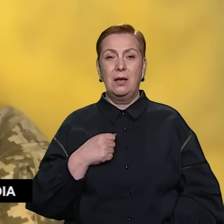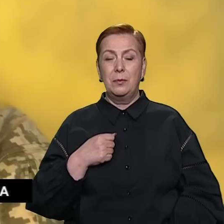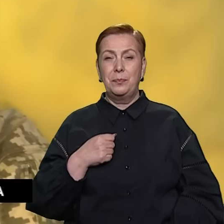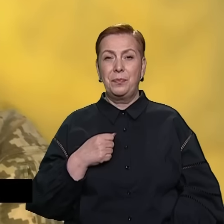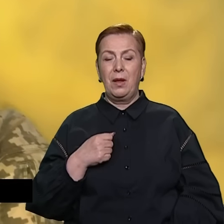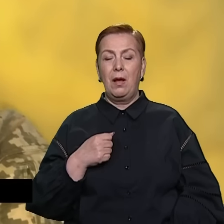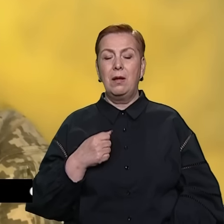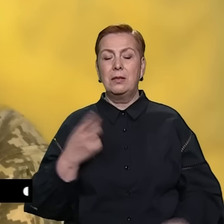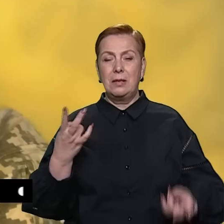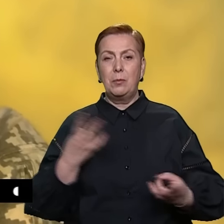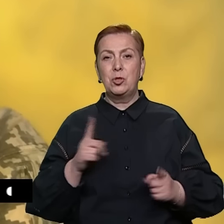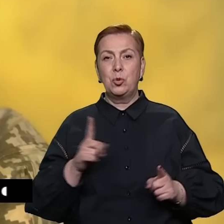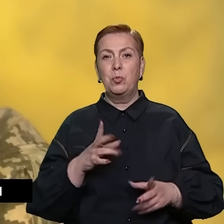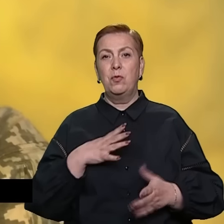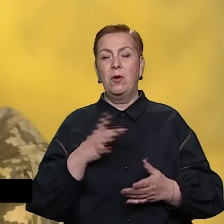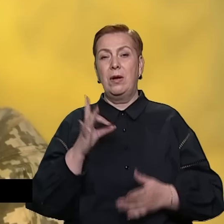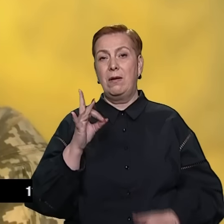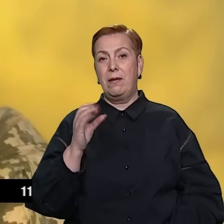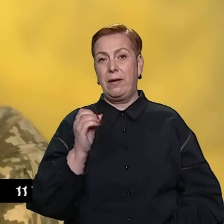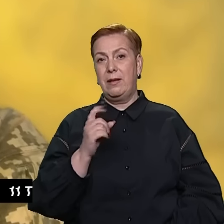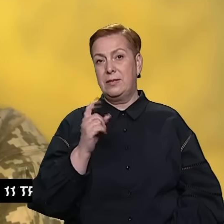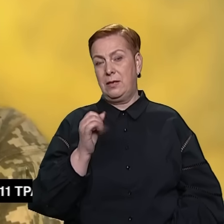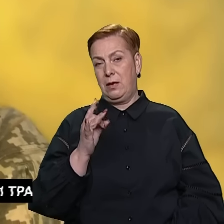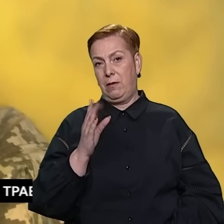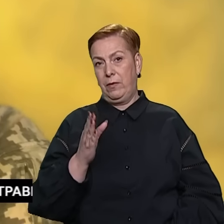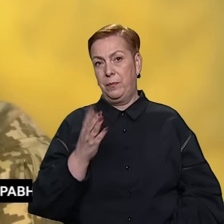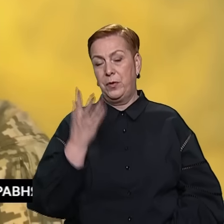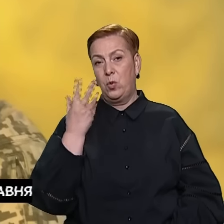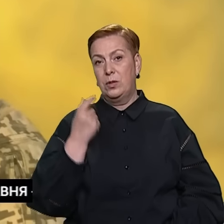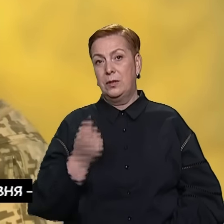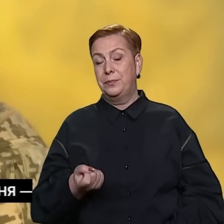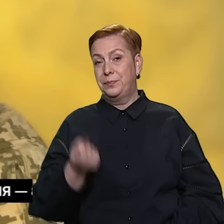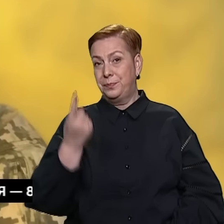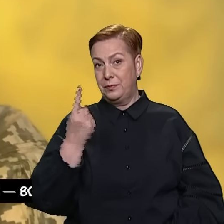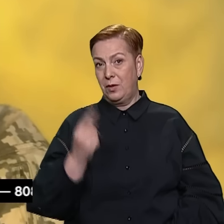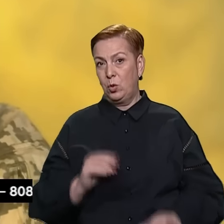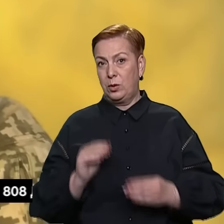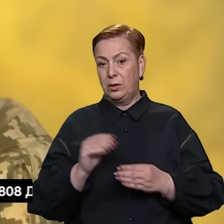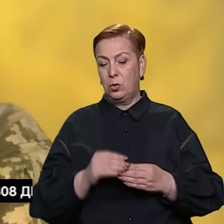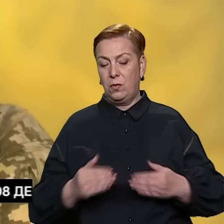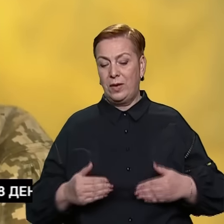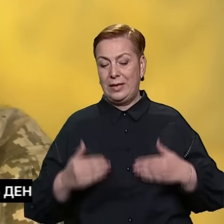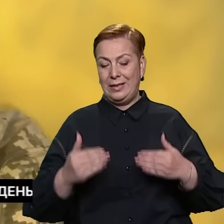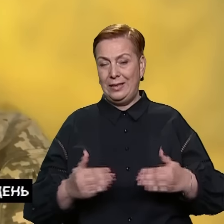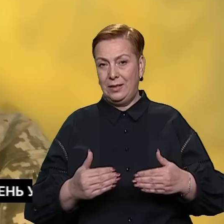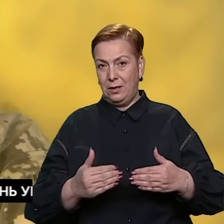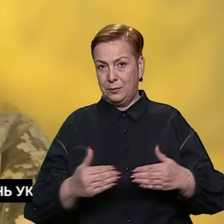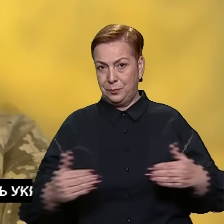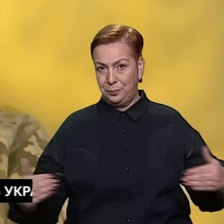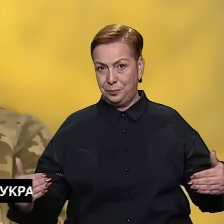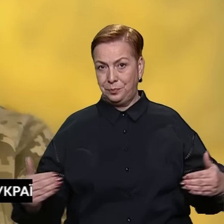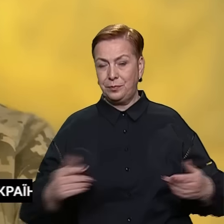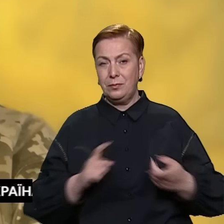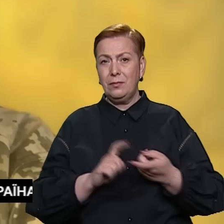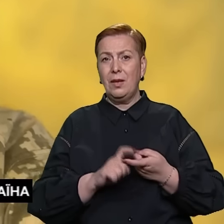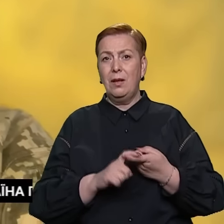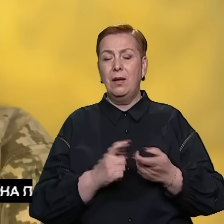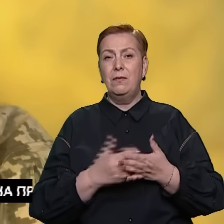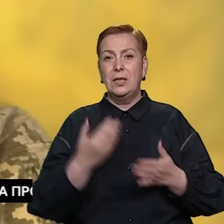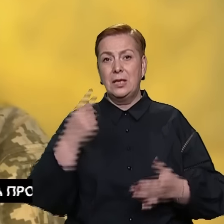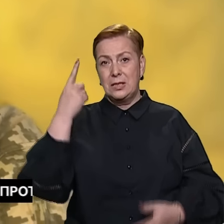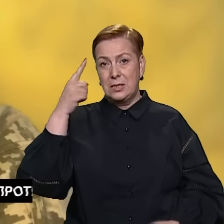І от, власне, коли з'являється додаткова лінія в межах 10-20 км, в залежності від